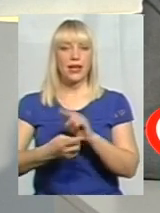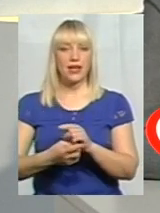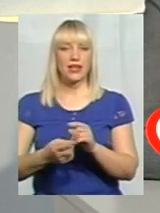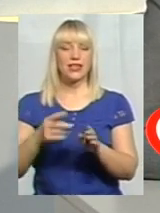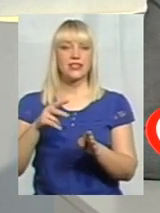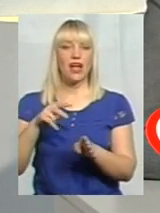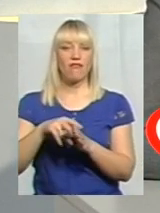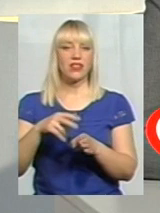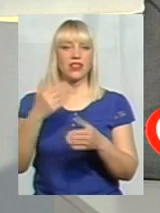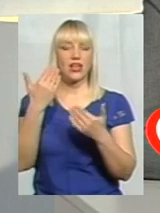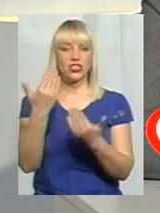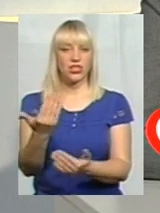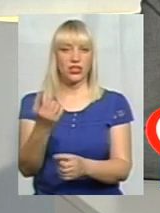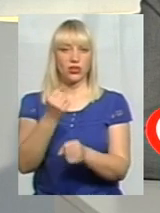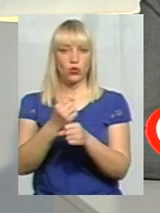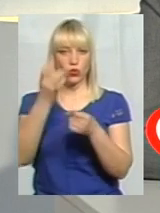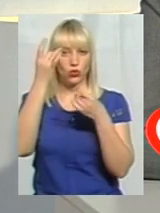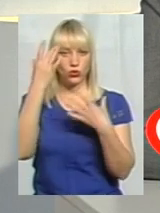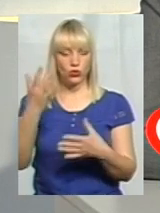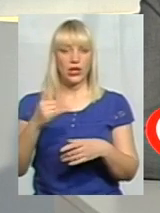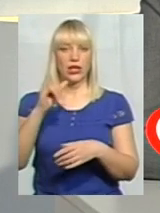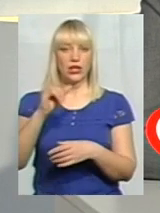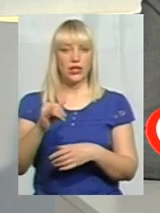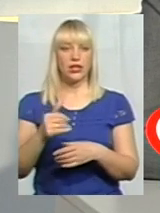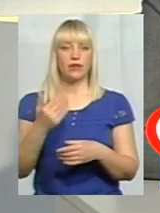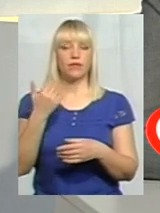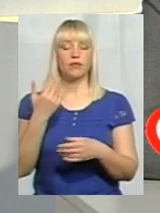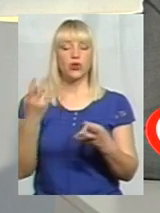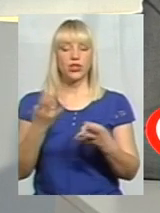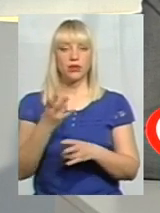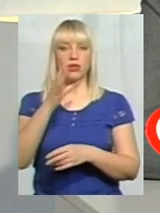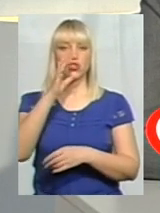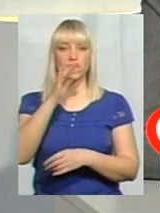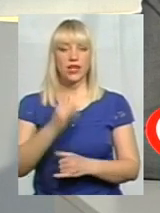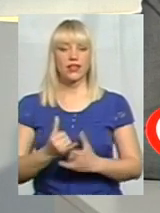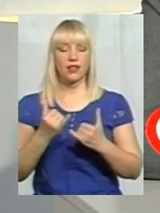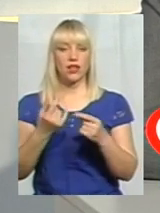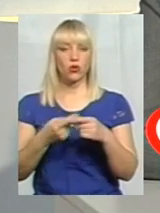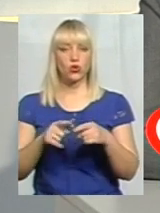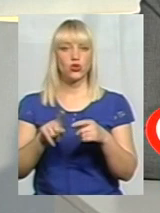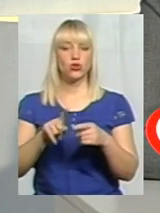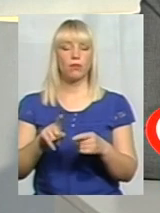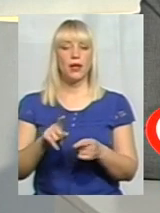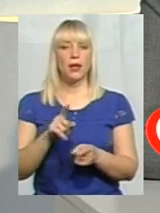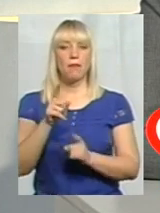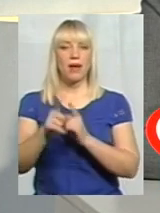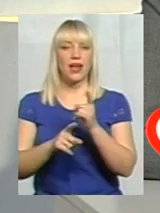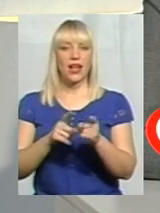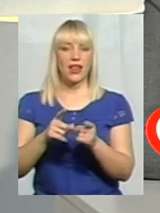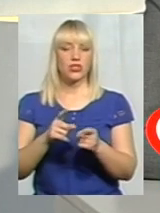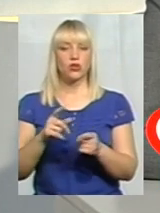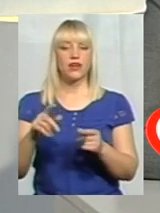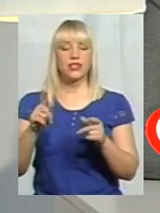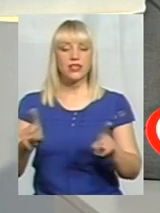перезавантаження їх діяльності, роботи. І сьогодні, звичайно, потрібен час для того, щоб перелаштуватися і організовувати фестивалі, які